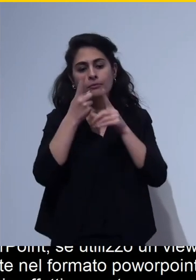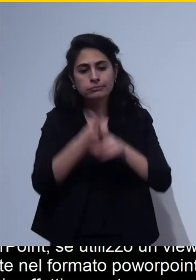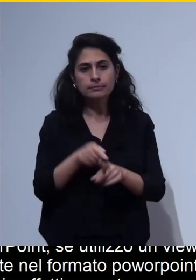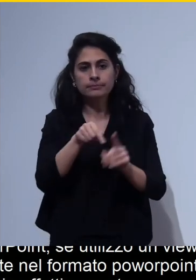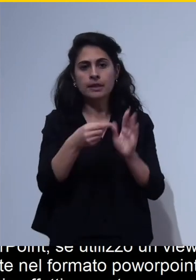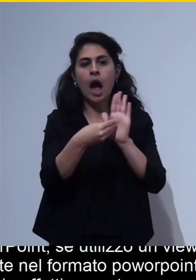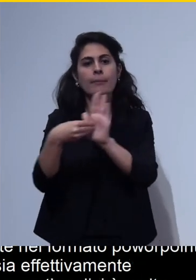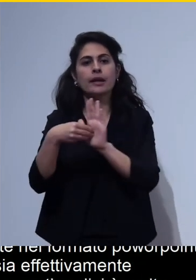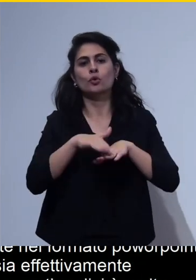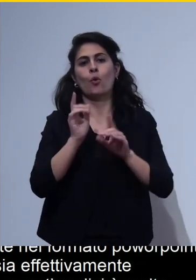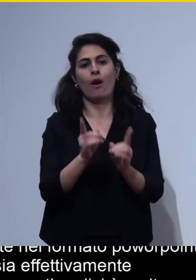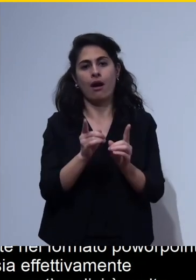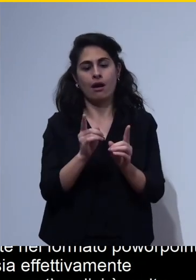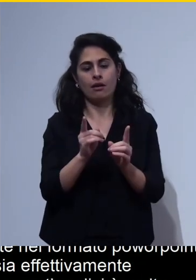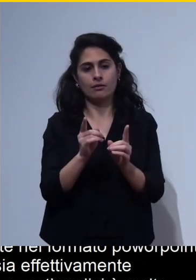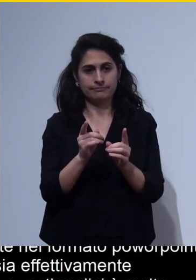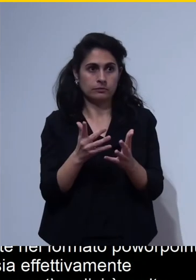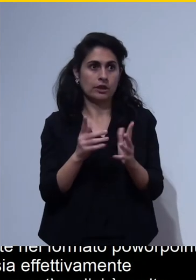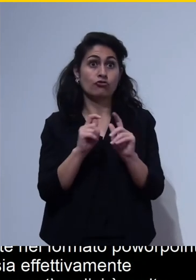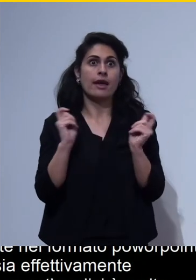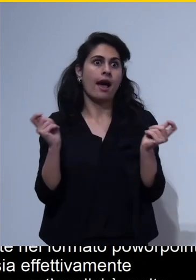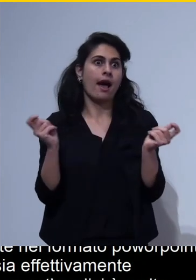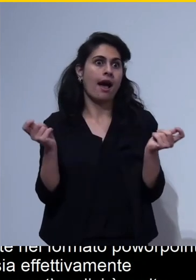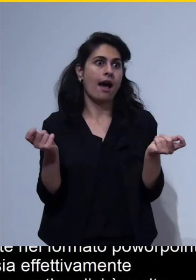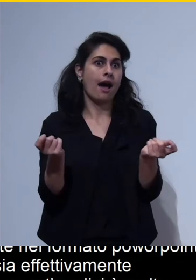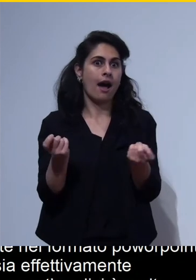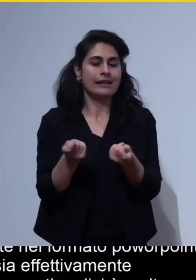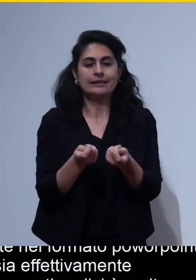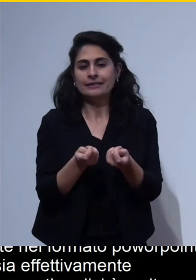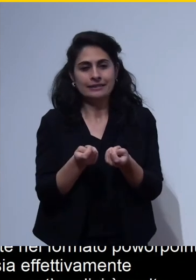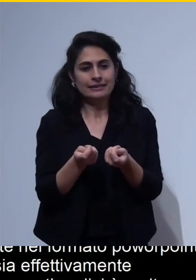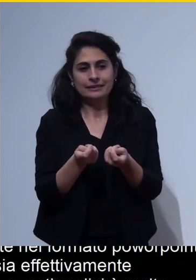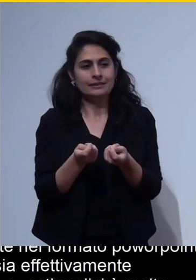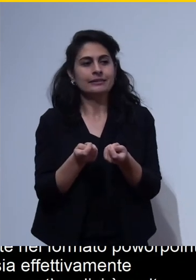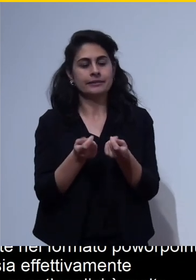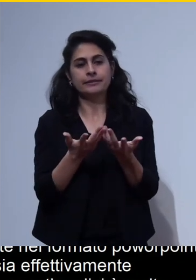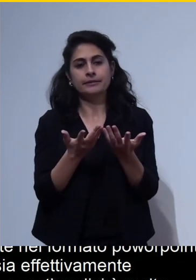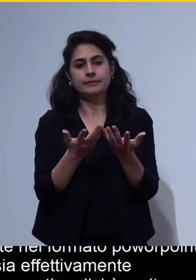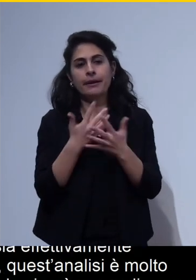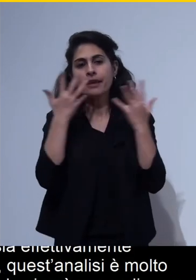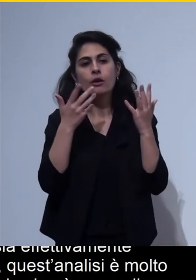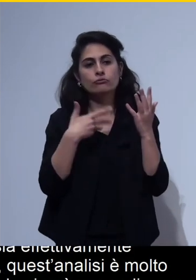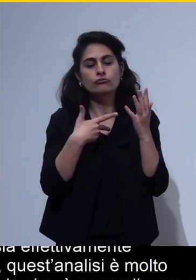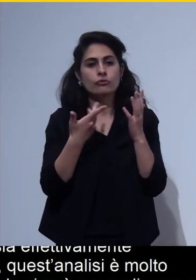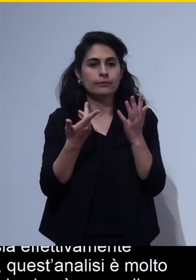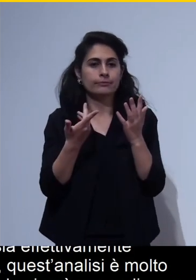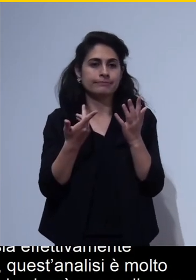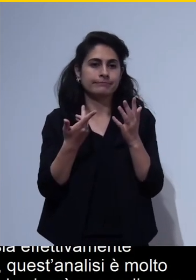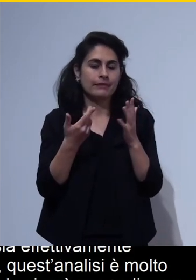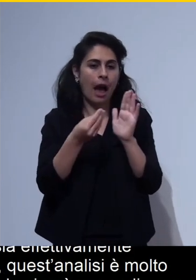quindi non la si può generalizzare sicuramente a tutte le applicazioni che visualizzano questi formati.